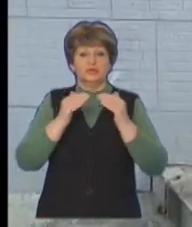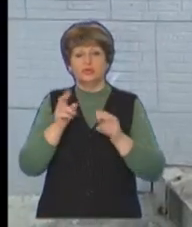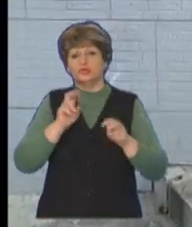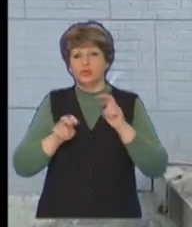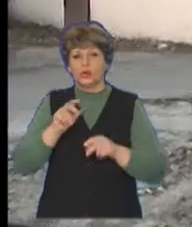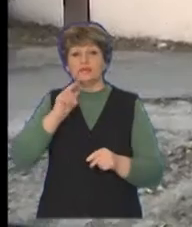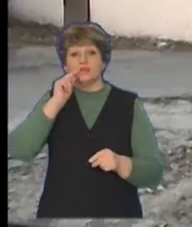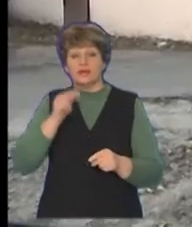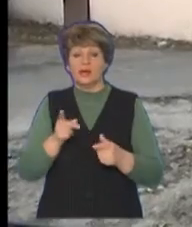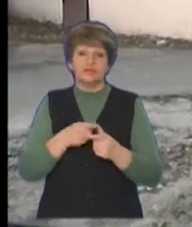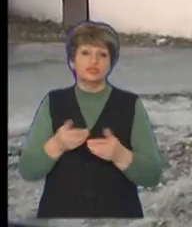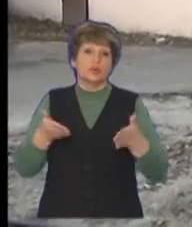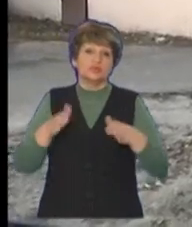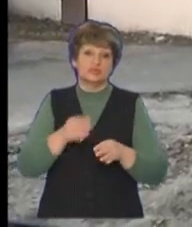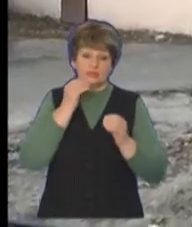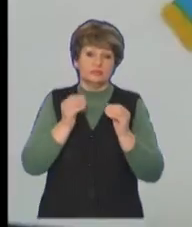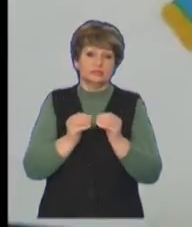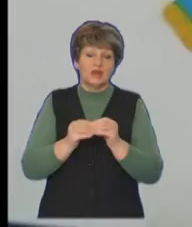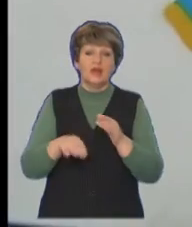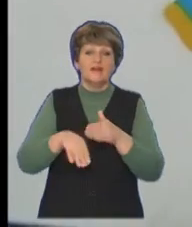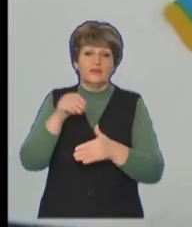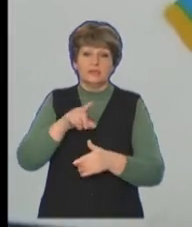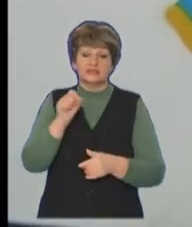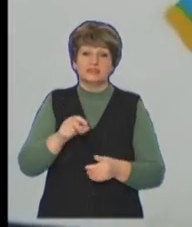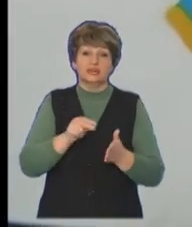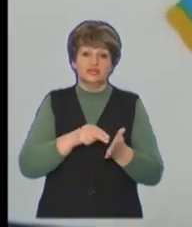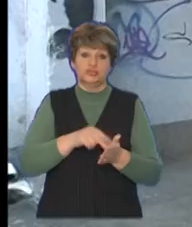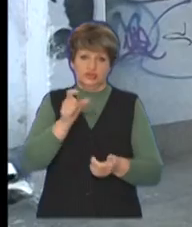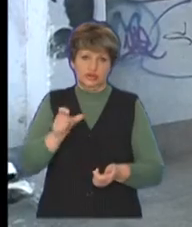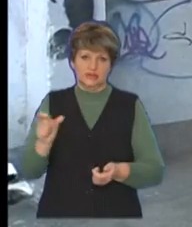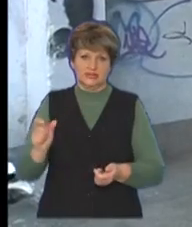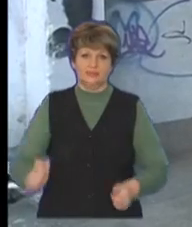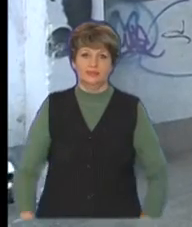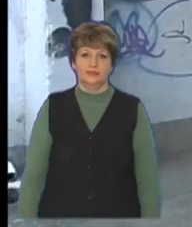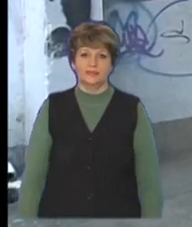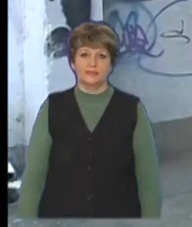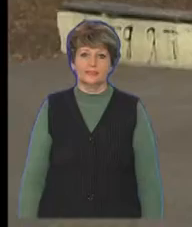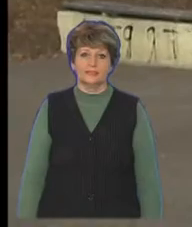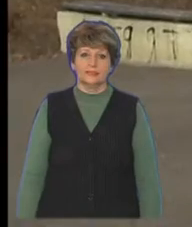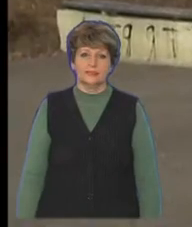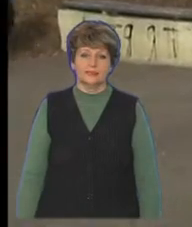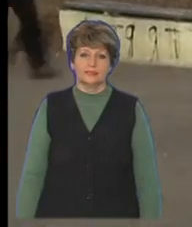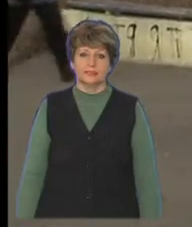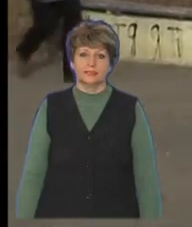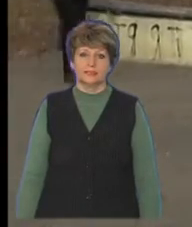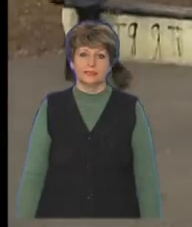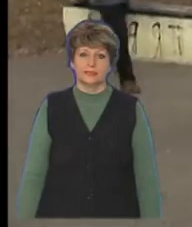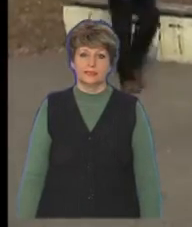шукати винних чи лишати все, як є. Вибір за черкасьцями. Яна Лимаренко, Олександр Костирко, Черкаська служба новин.